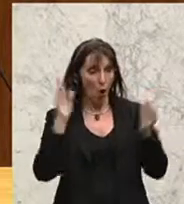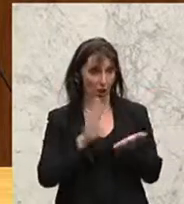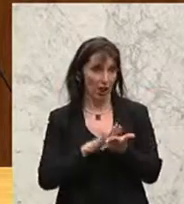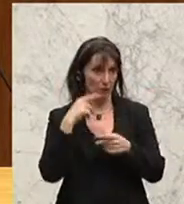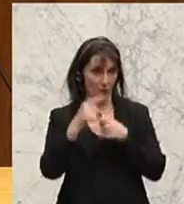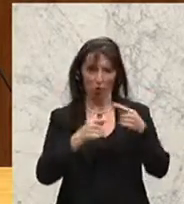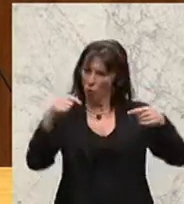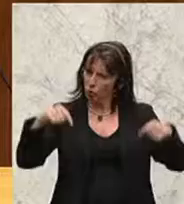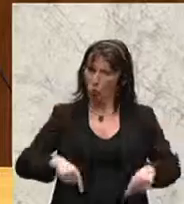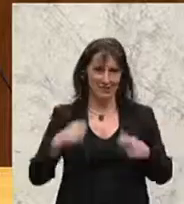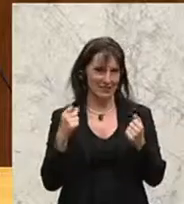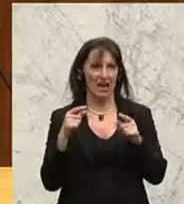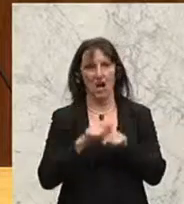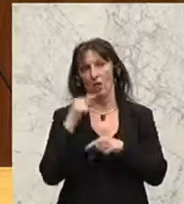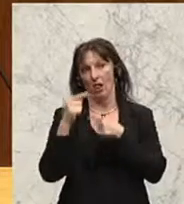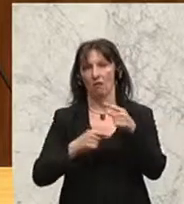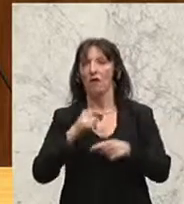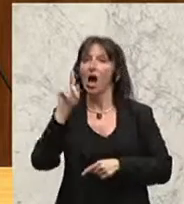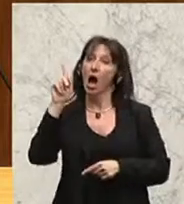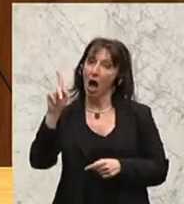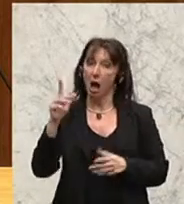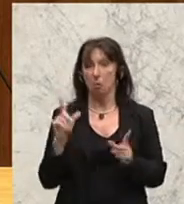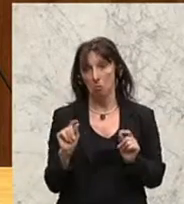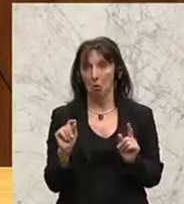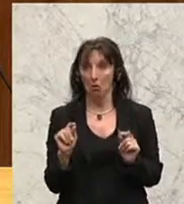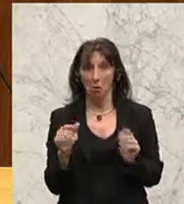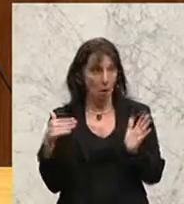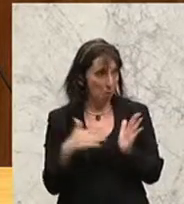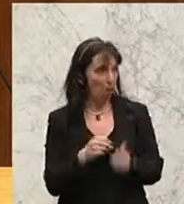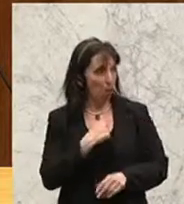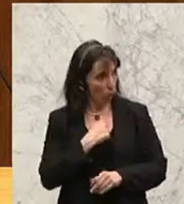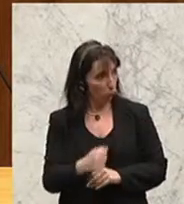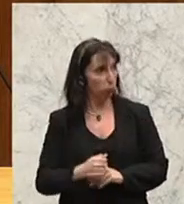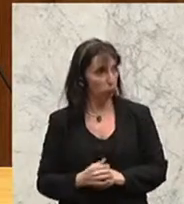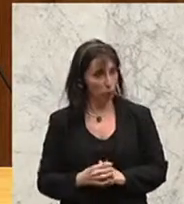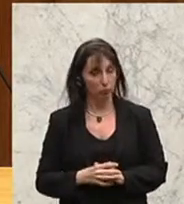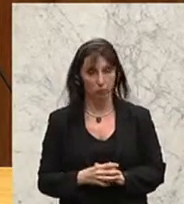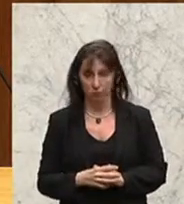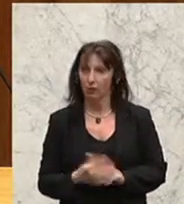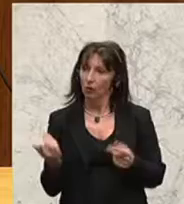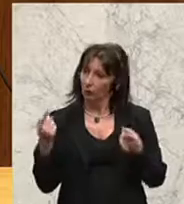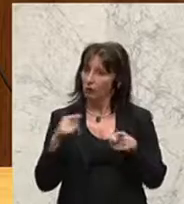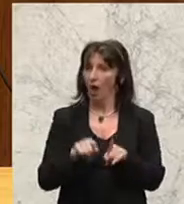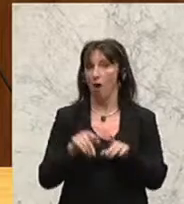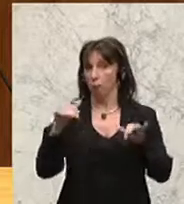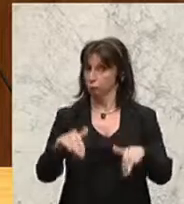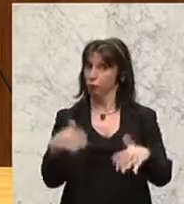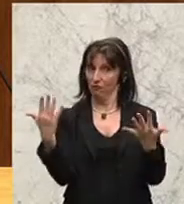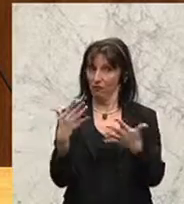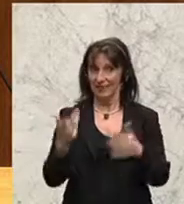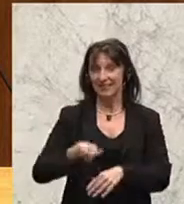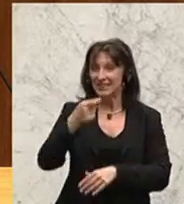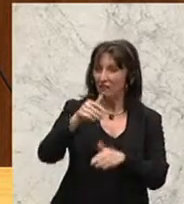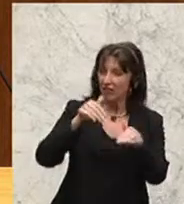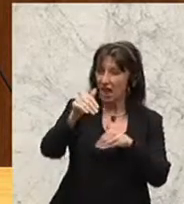Genau das würde hier auch funktionieren. Aber dazu müssten Sie halt einmal ein bisschen einen Mut entwickeln. Und Sie müssten auch zum Herrn Finanzminister gehen und dort